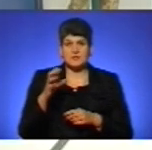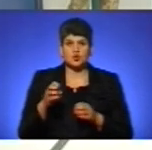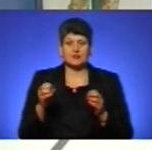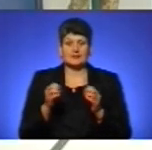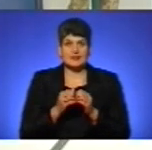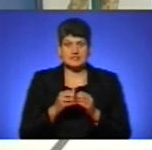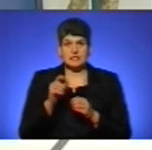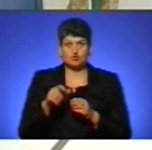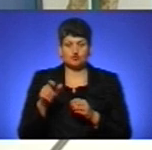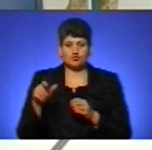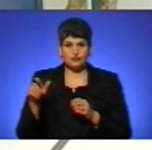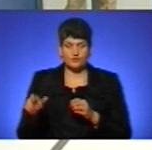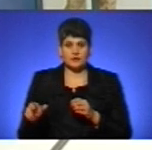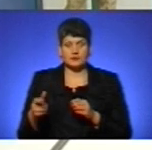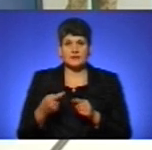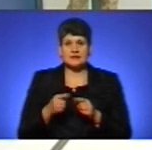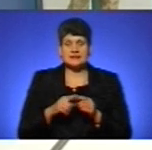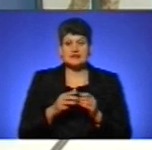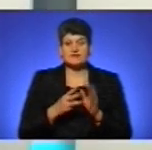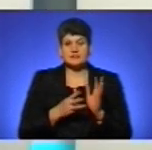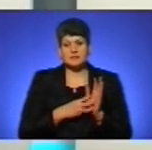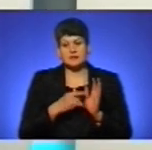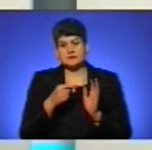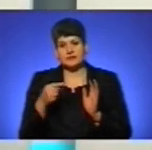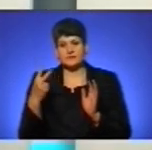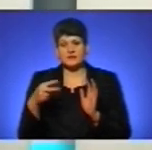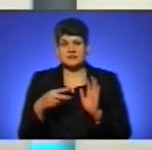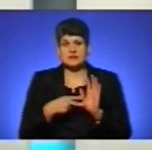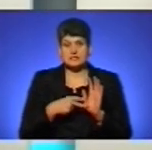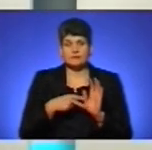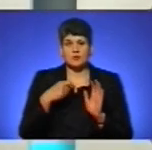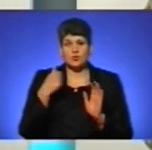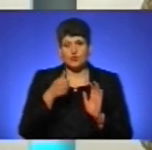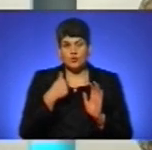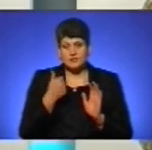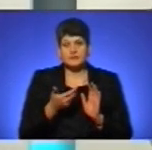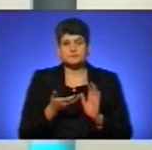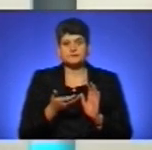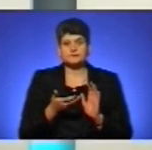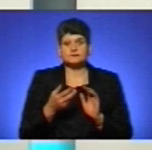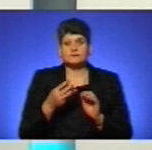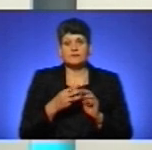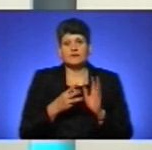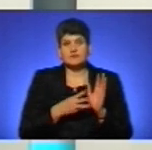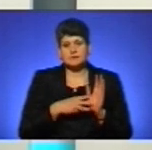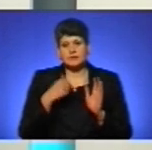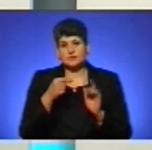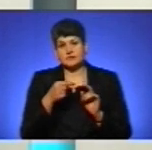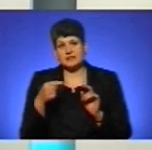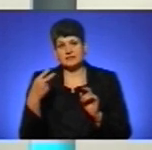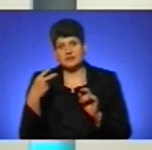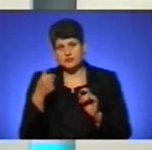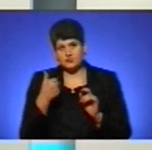чоловік призовного віку, а це 18-27 років з відсрочкою 18-річні-20-річні.